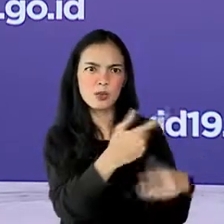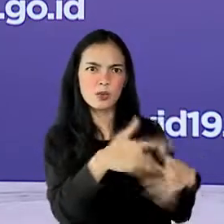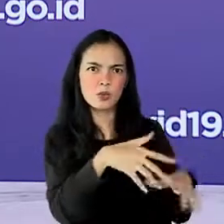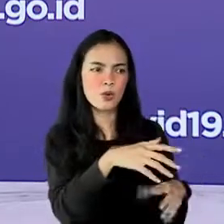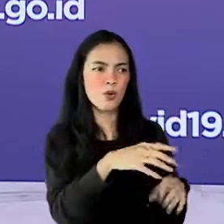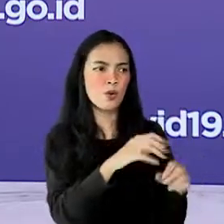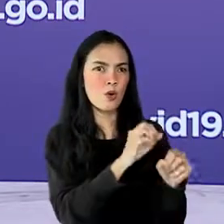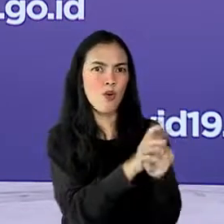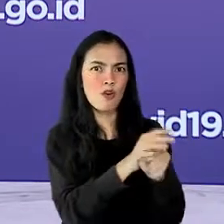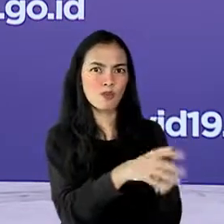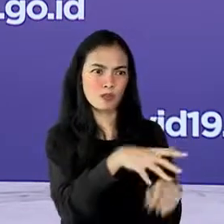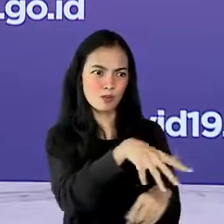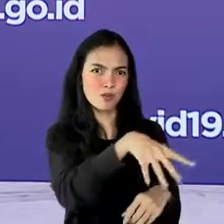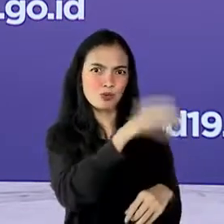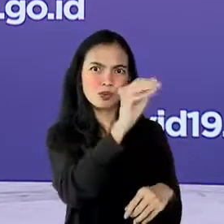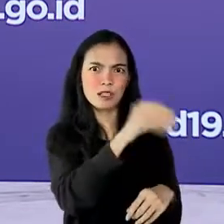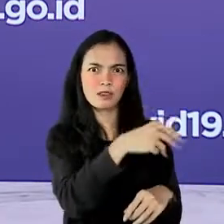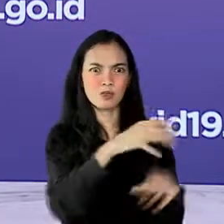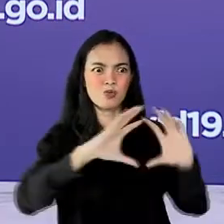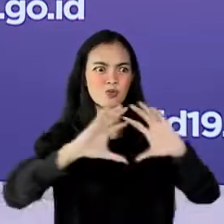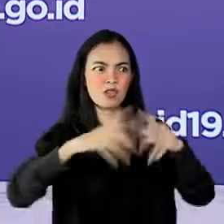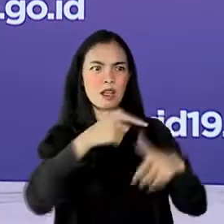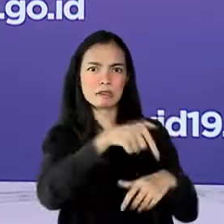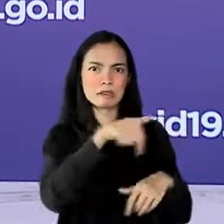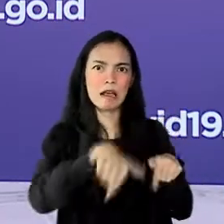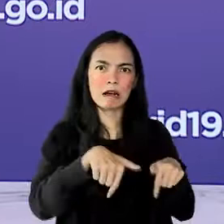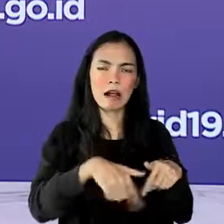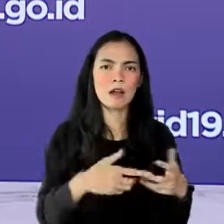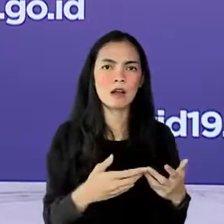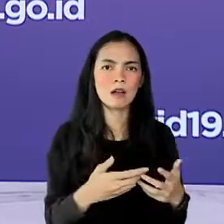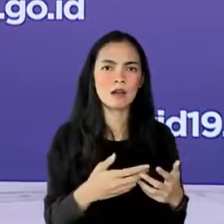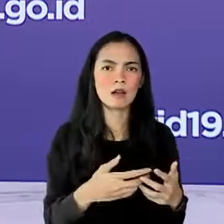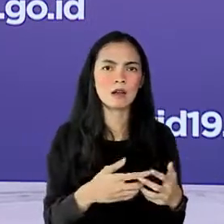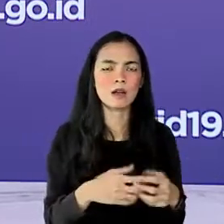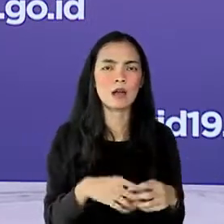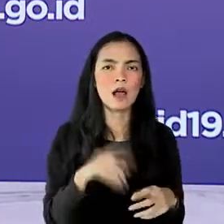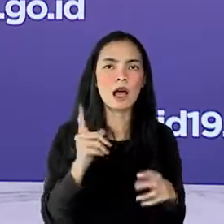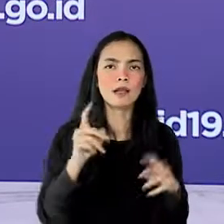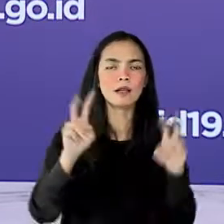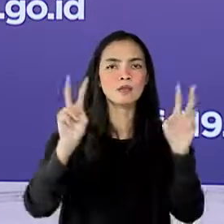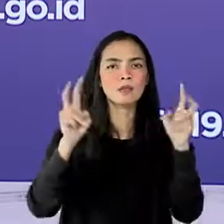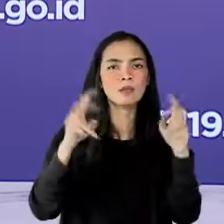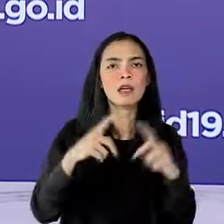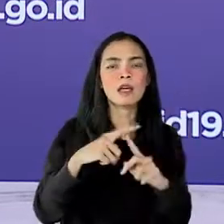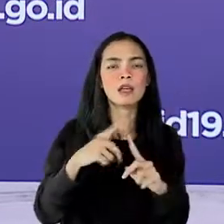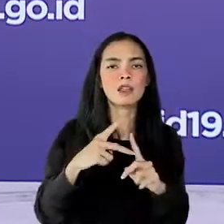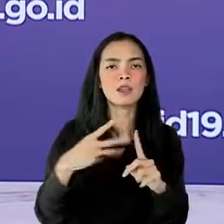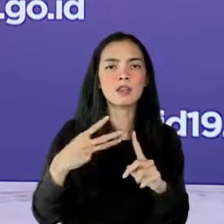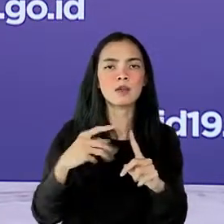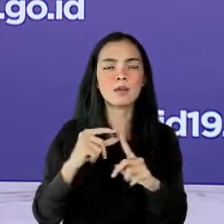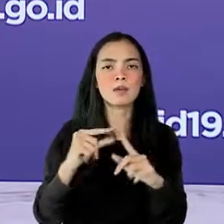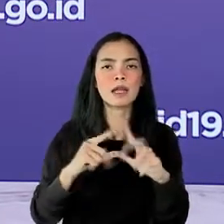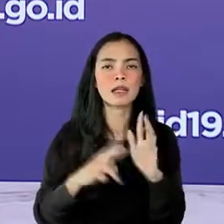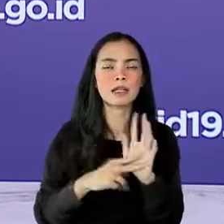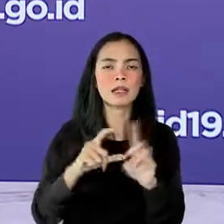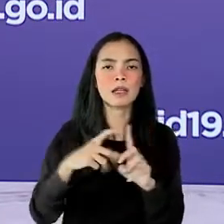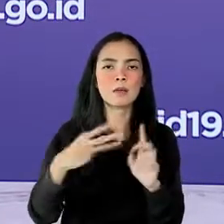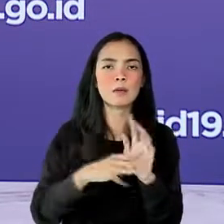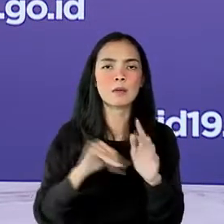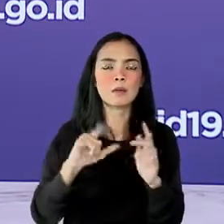epicentrum COVID-19 di dunia dalam artikel berjudul The Pandemic Has a New Epicenter Indonesia